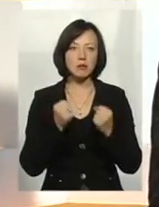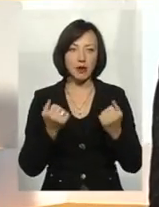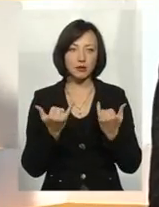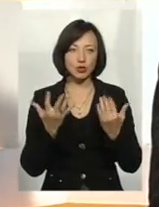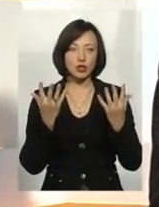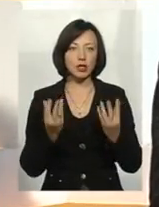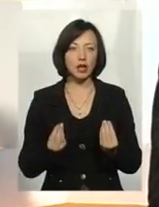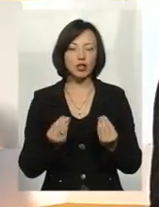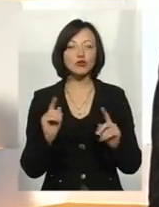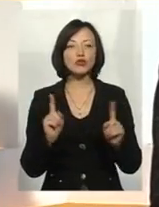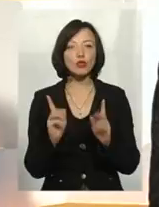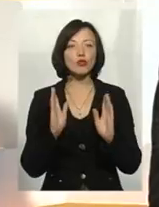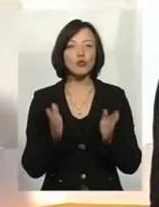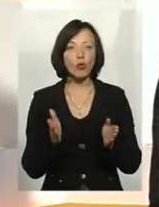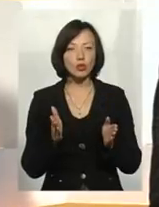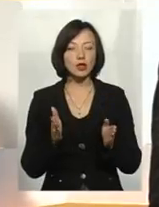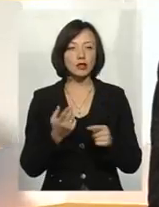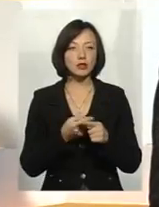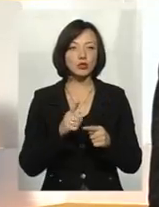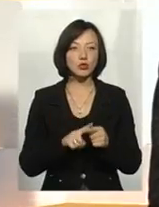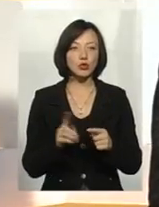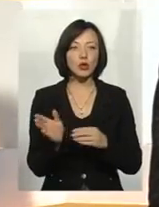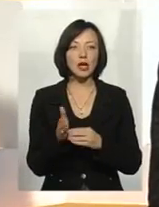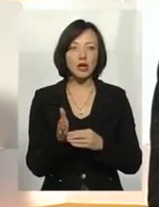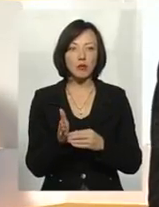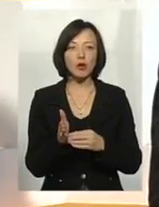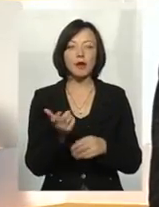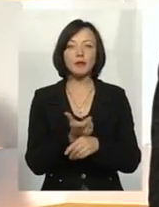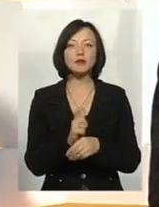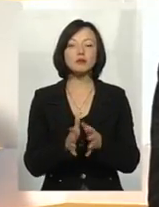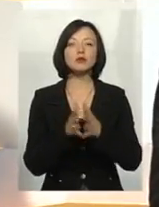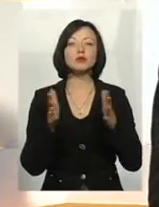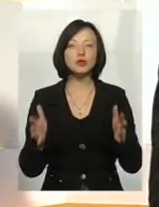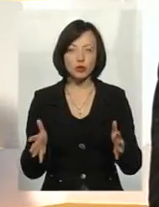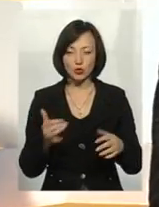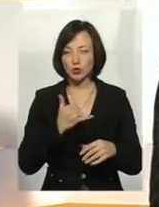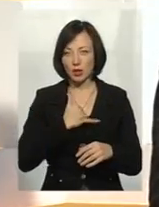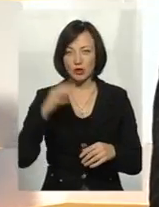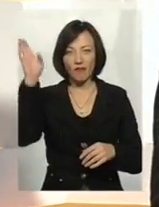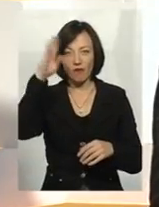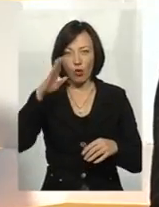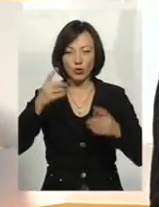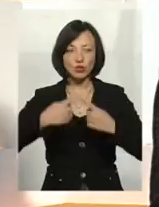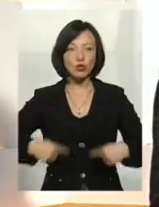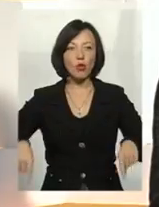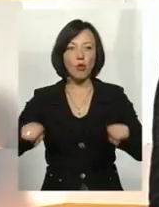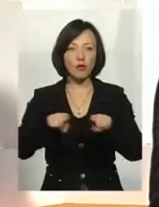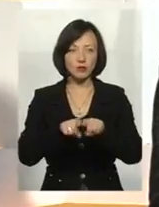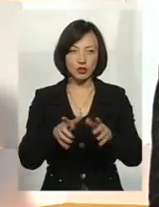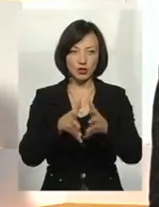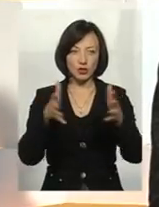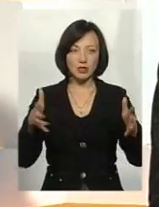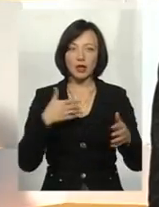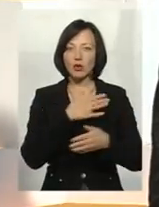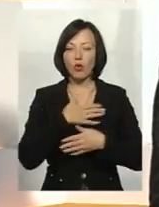сьогоднішній день. І що буде з тою рибою, якої набагато більше в нашому водосховищі. Я не хочу, щоб